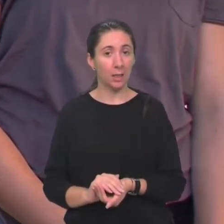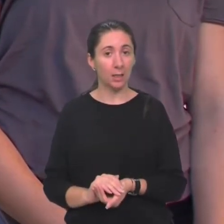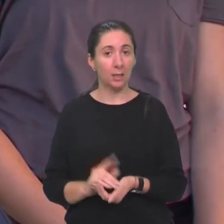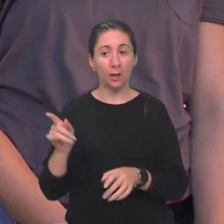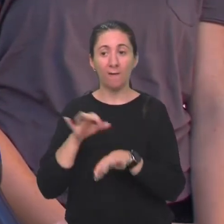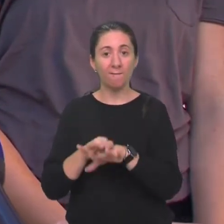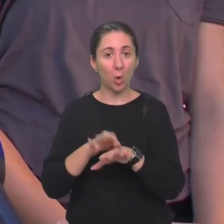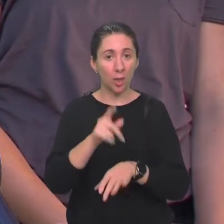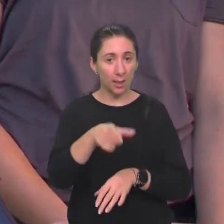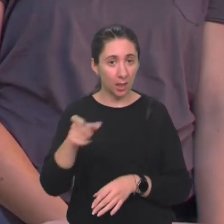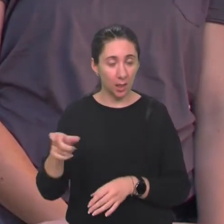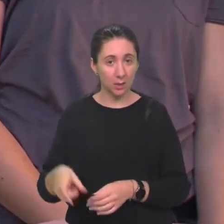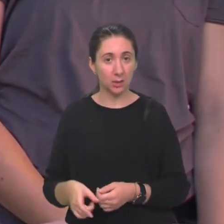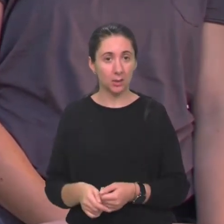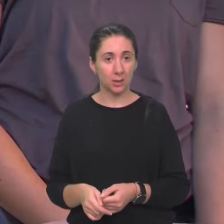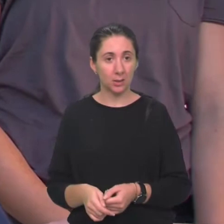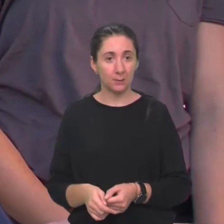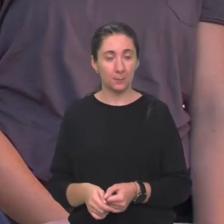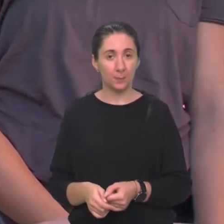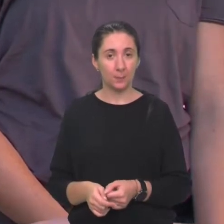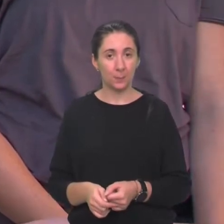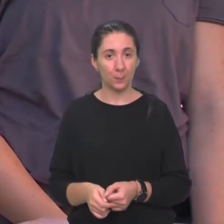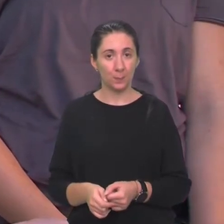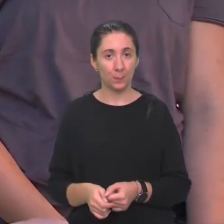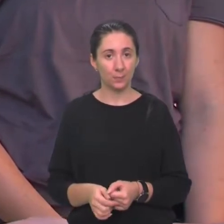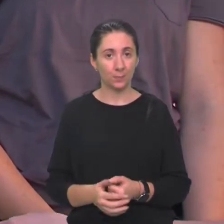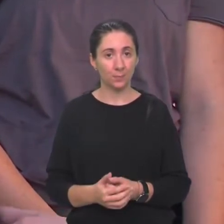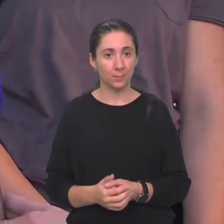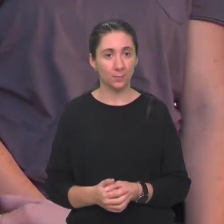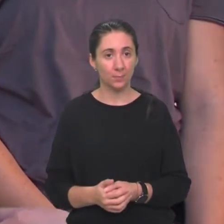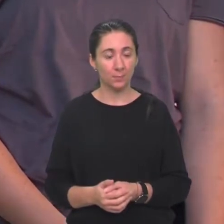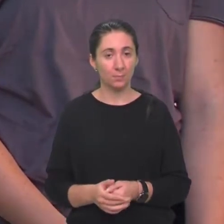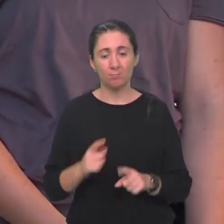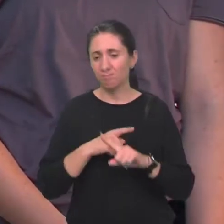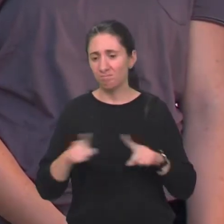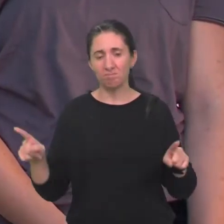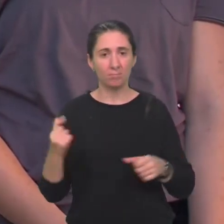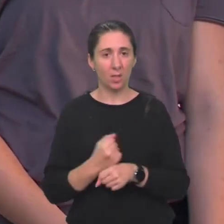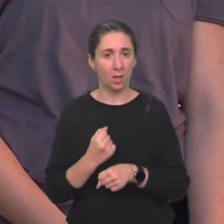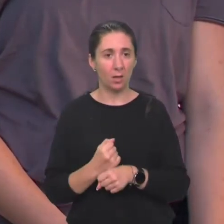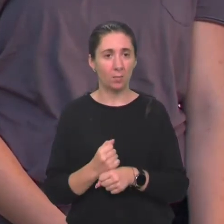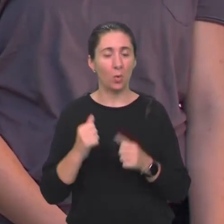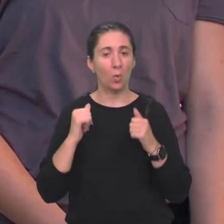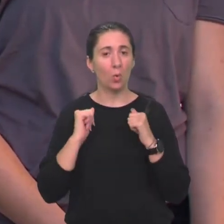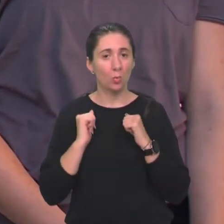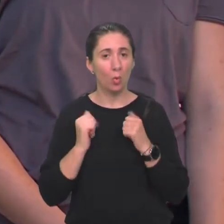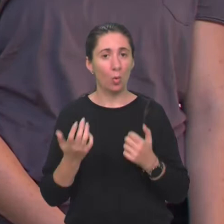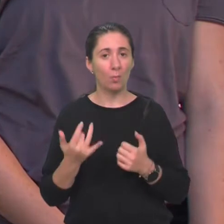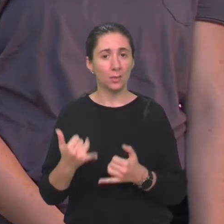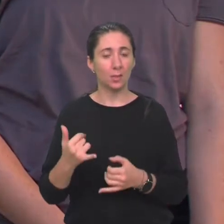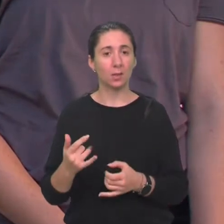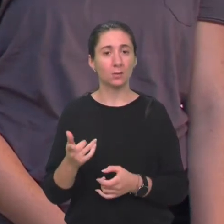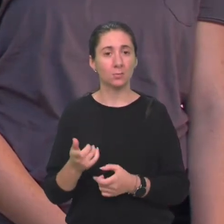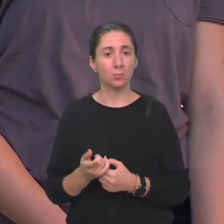voditeljice i eto. Sva šta radimo, torbe. Sad smo